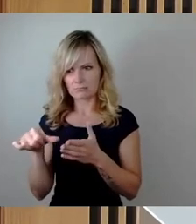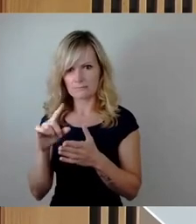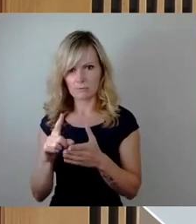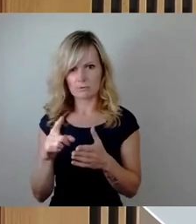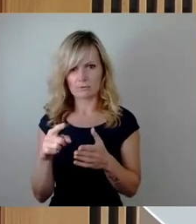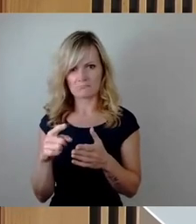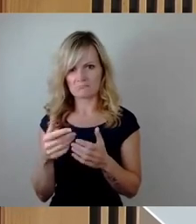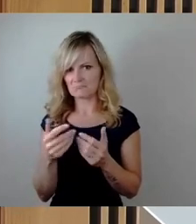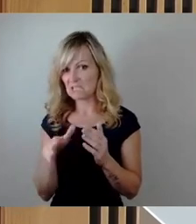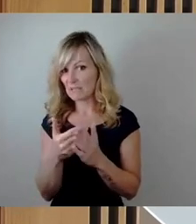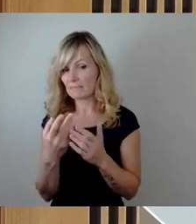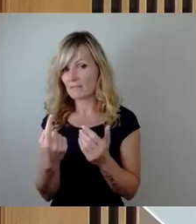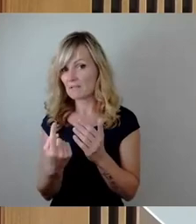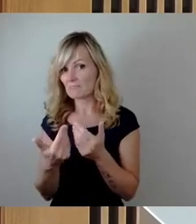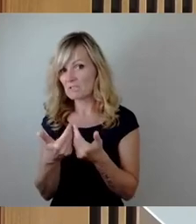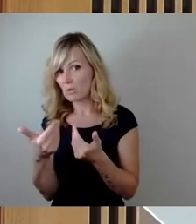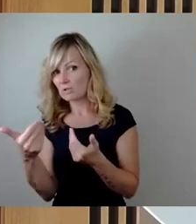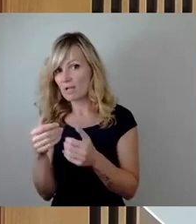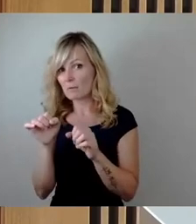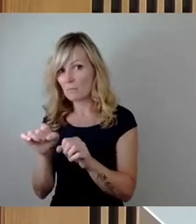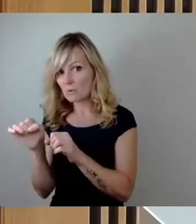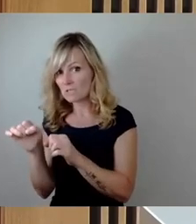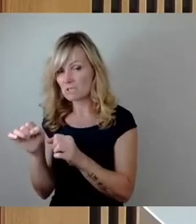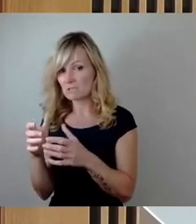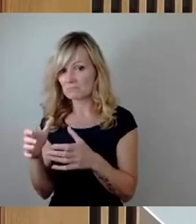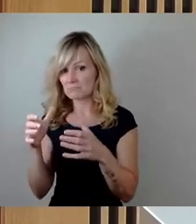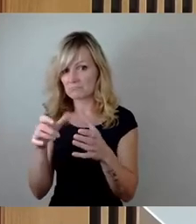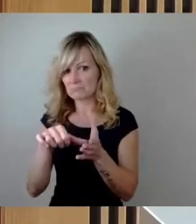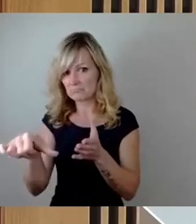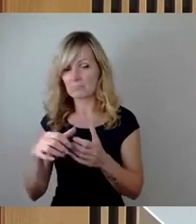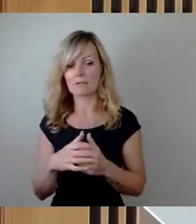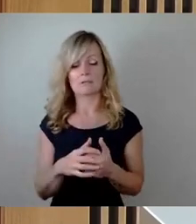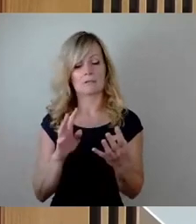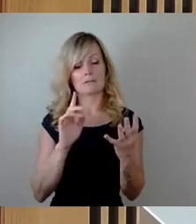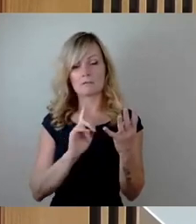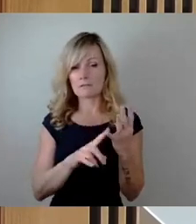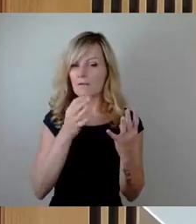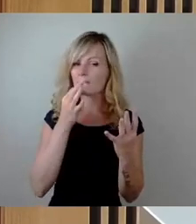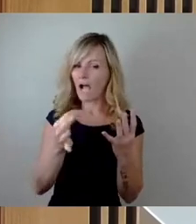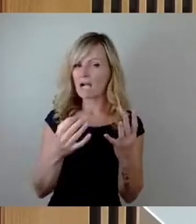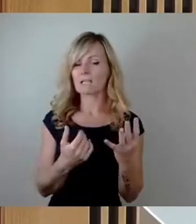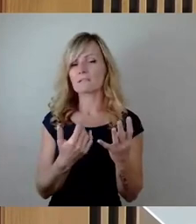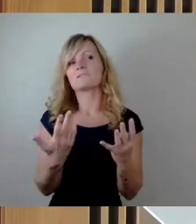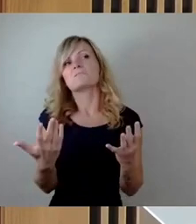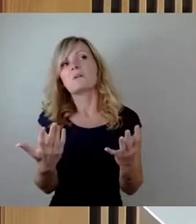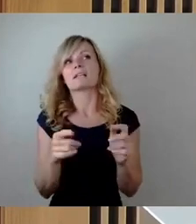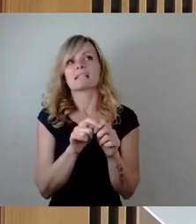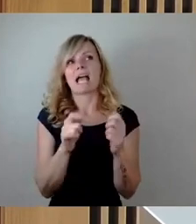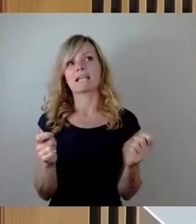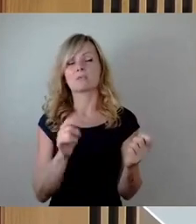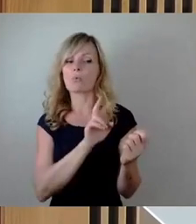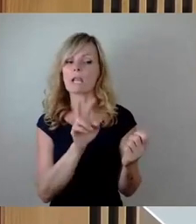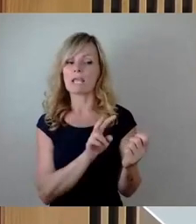Vierte Frage, ich höre häufig in der Zeitung, und da kommt das so rüber, und vielleicht stimmt das gar nicht so, dass